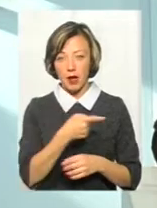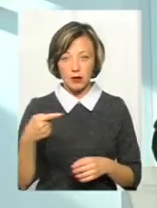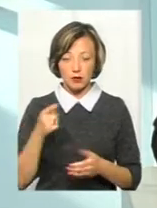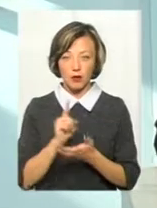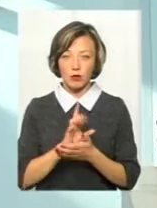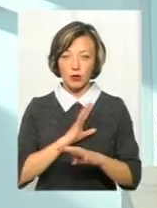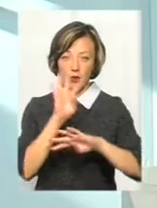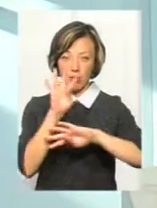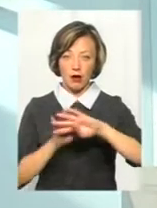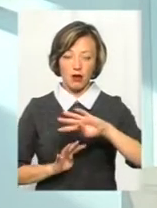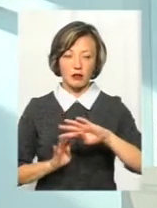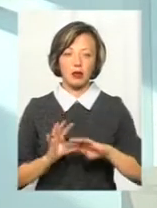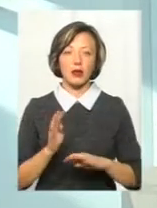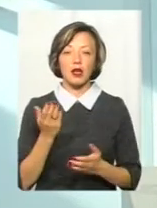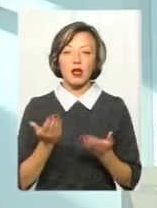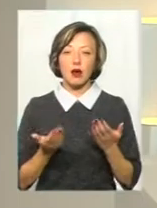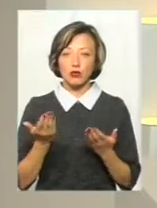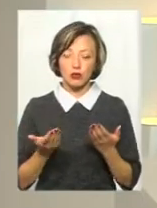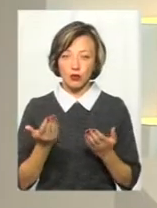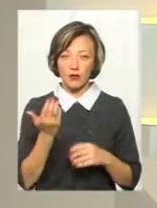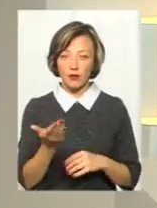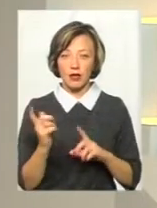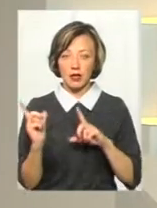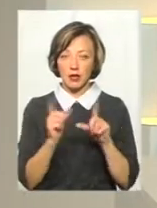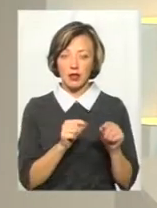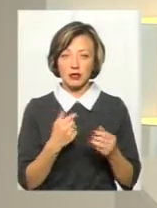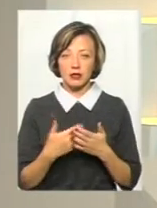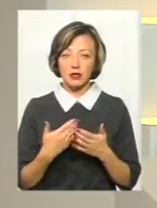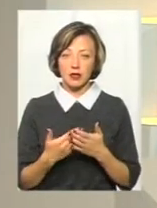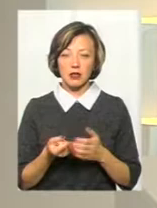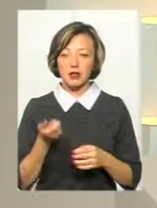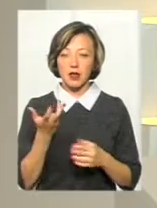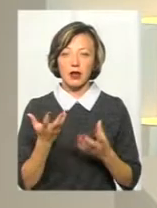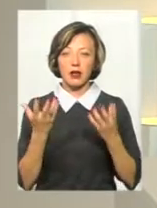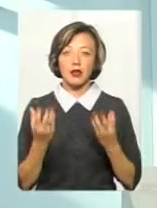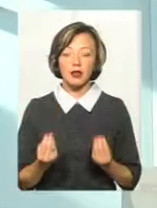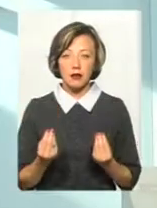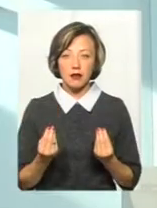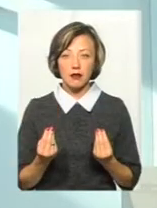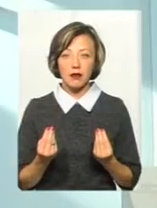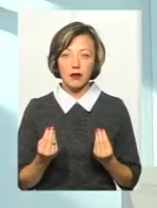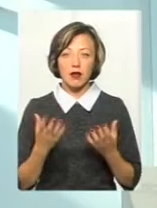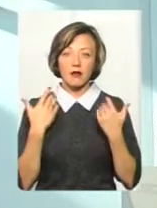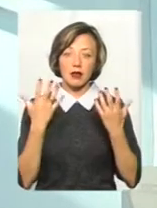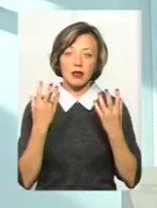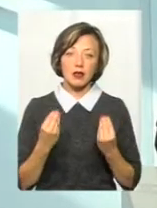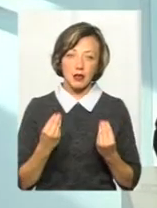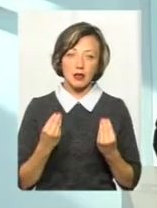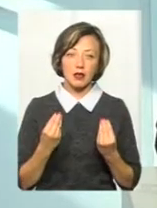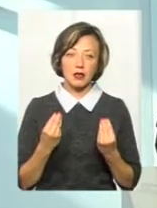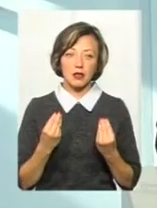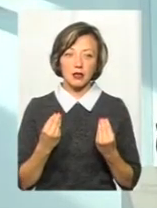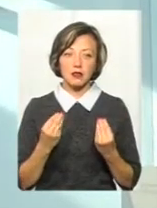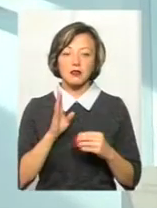мають бути грати. При цьому, якщо ви їдете вже на декілька днів, бо на вихідні дні, ранкові дні,